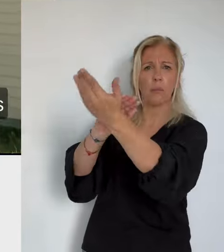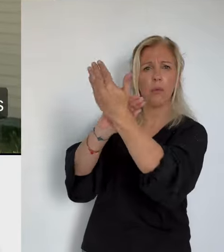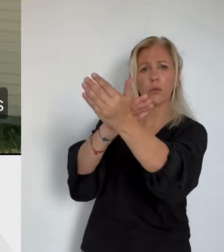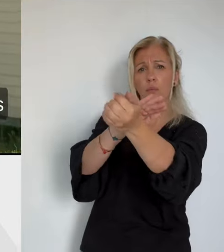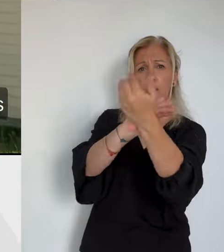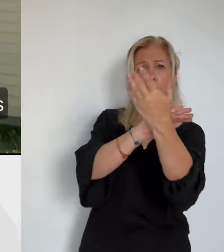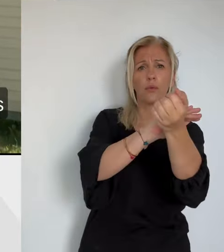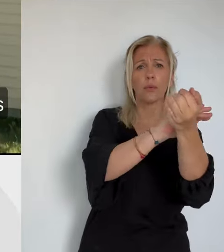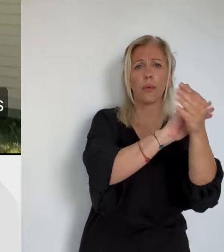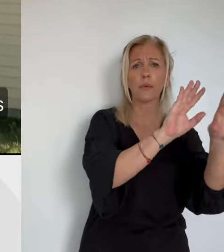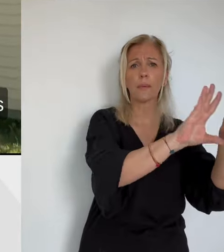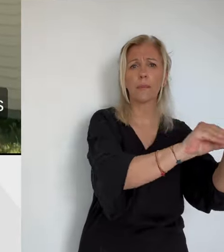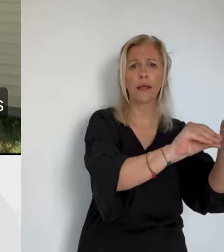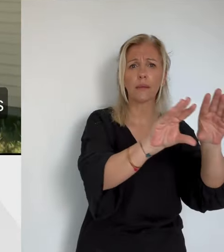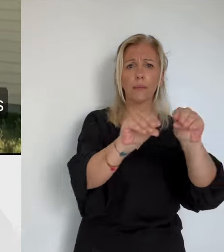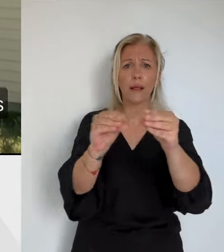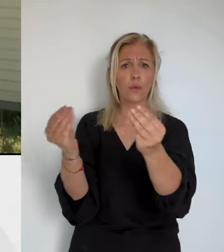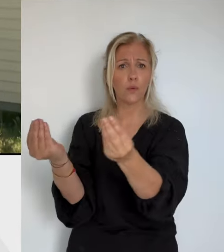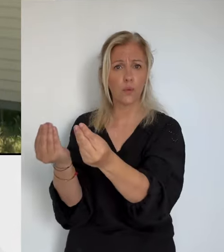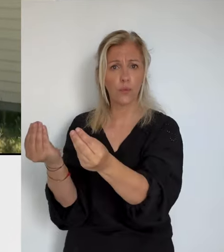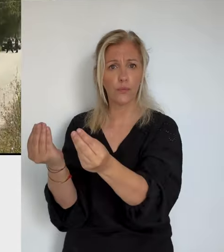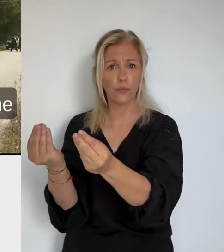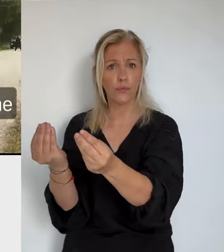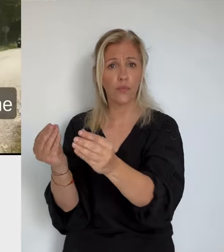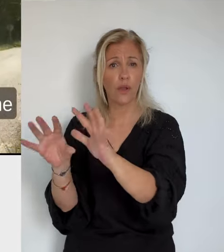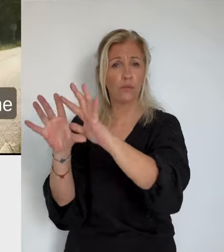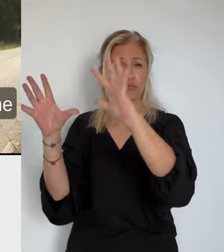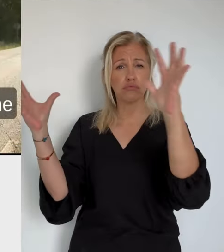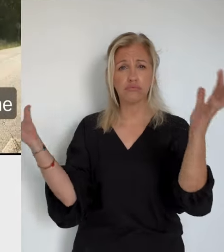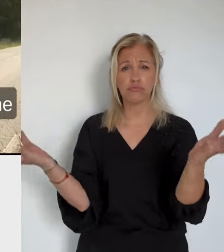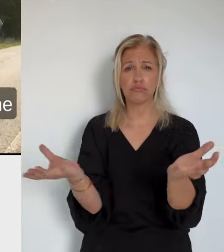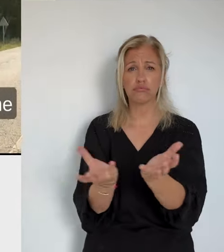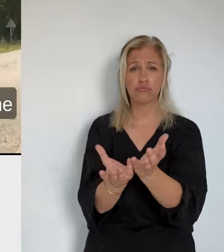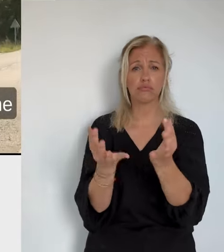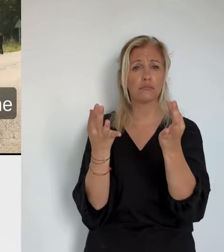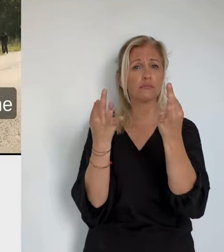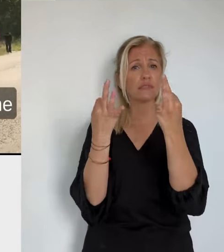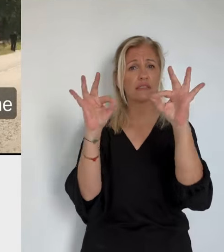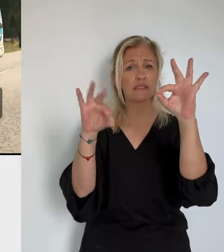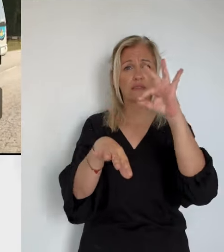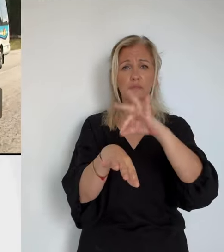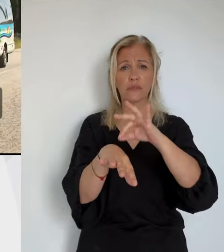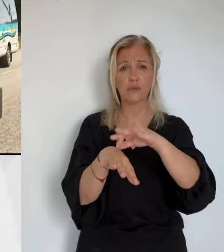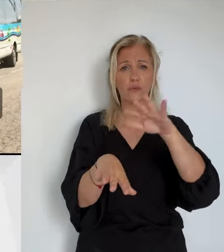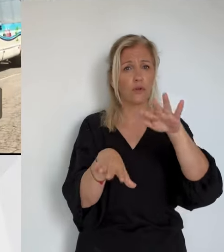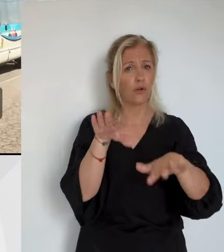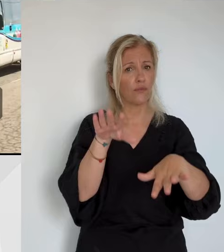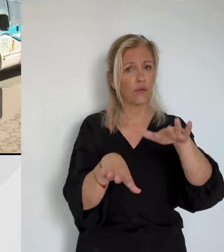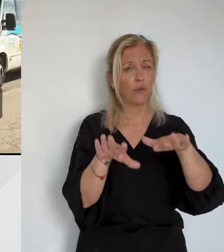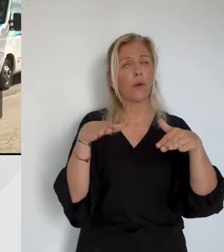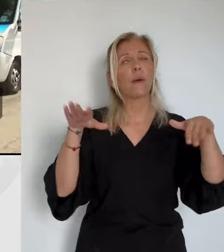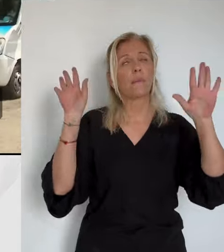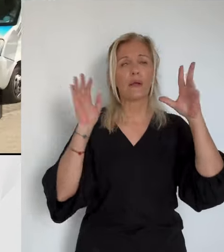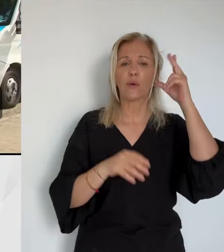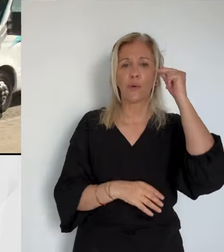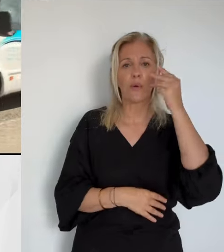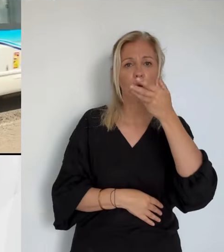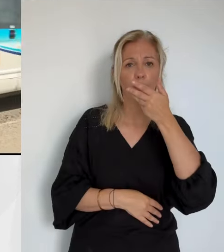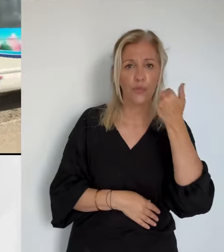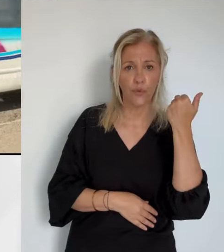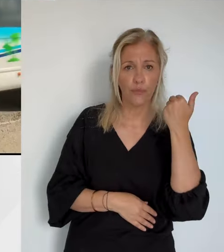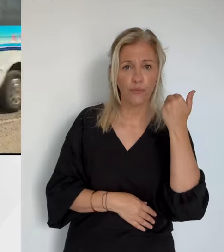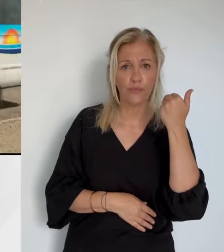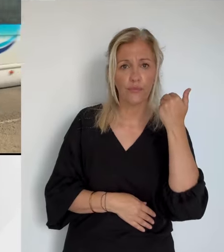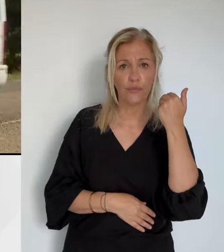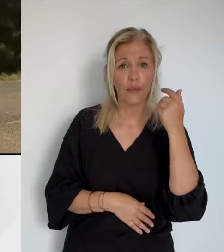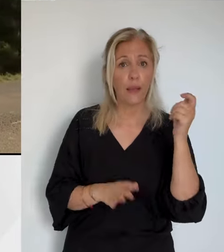les positions des uns et des autres ce soir-là. La séquence n'a duré qu'une dizaine de minutes mais a permis de mettre un cadre pour mieux appréhender les